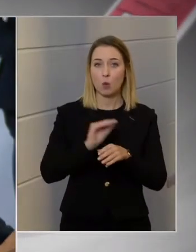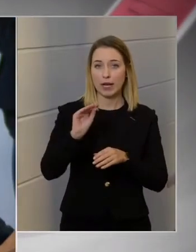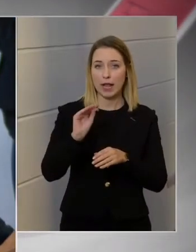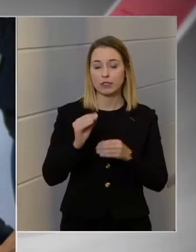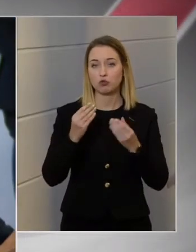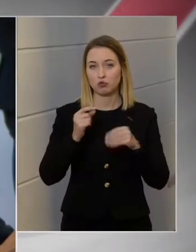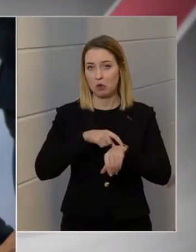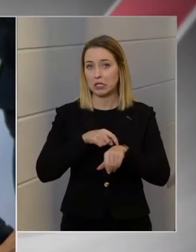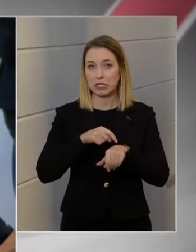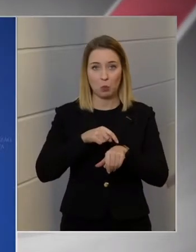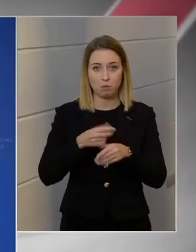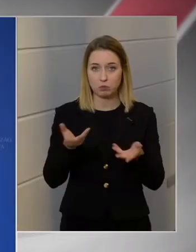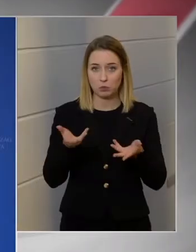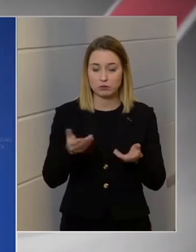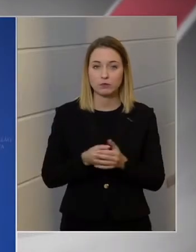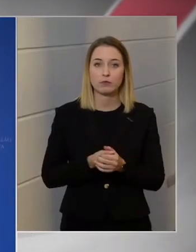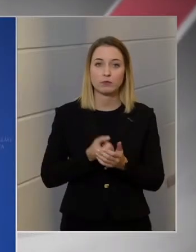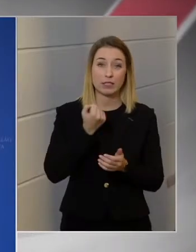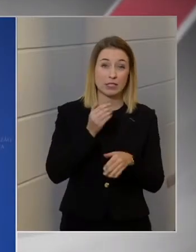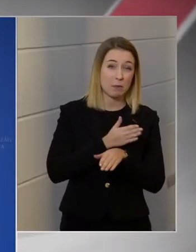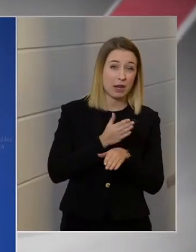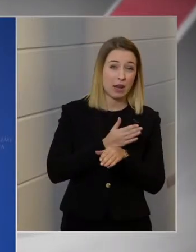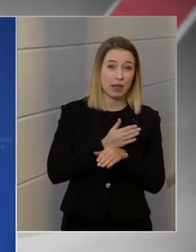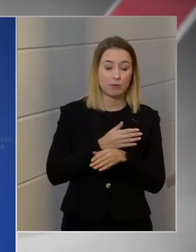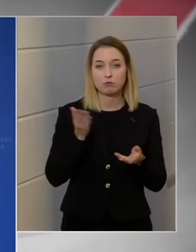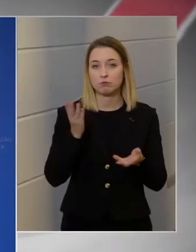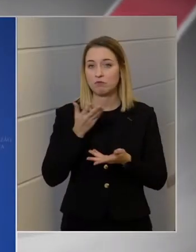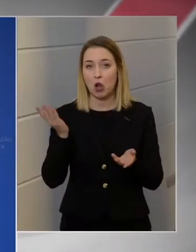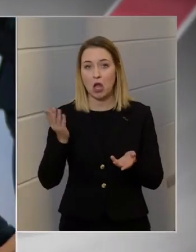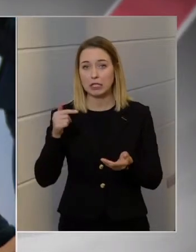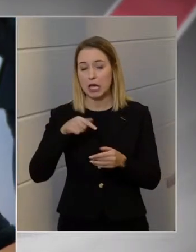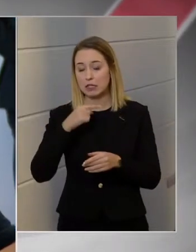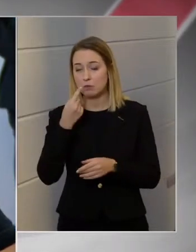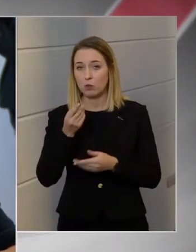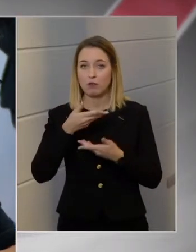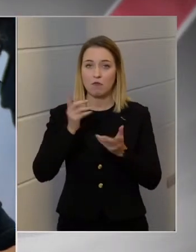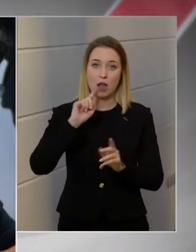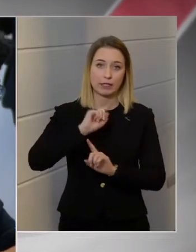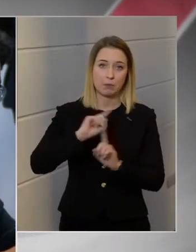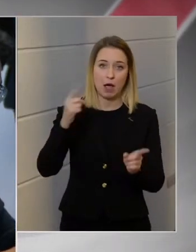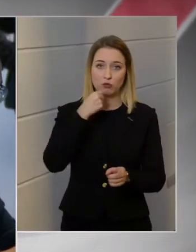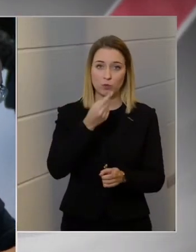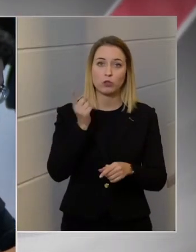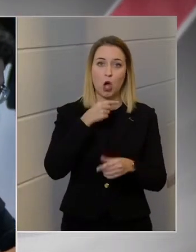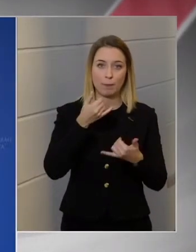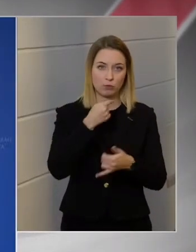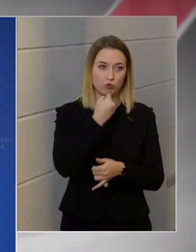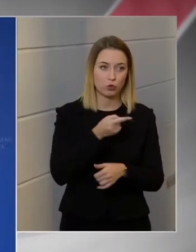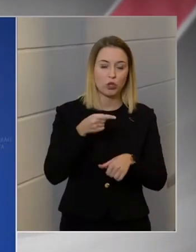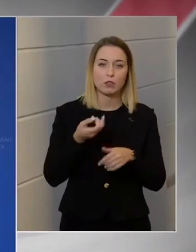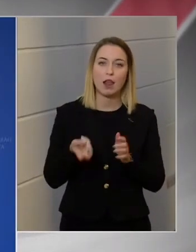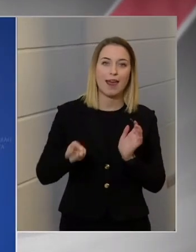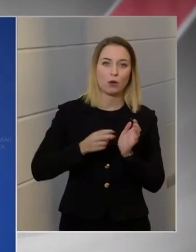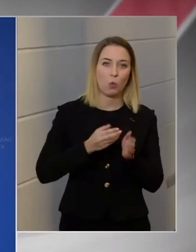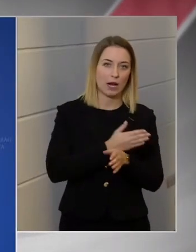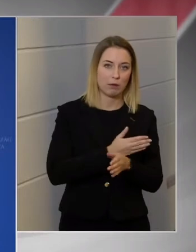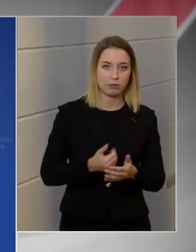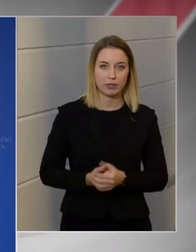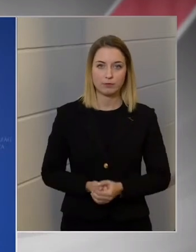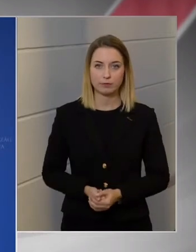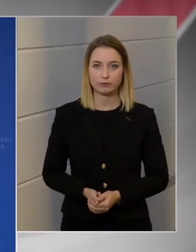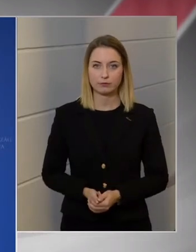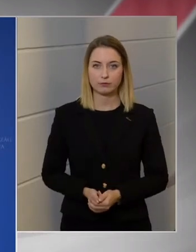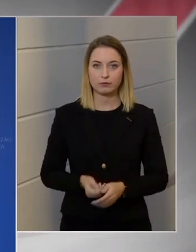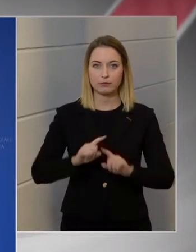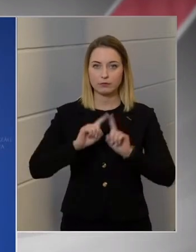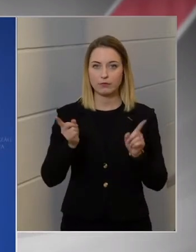November vége, december eleje? Van, aki ezt mondja, van, aki későbben mondja. Tehát az, amit most ön említett, az a legkorább. Az a legkorább.